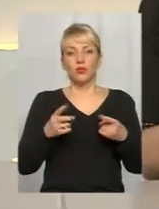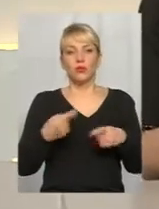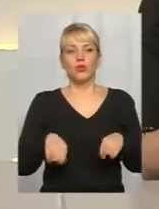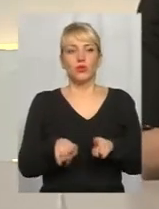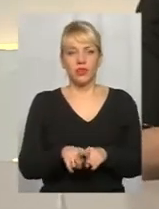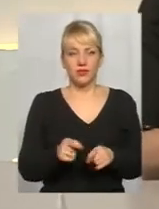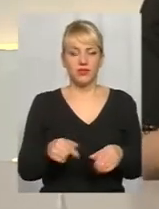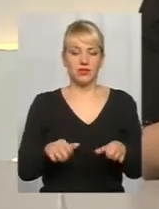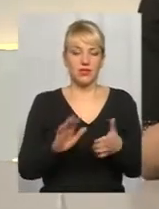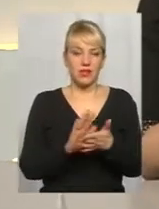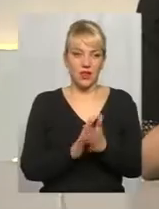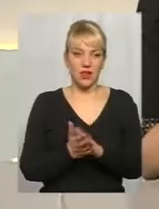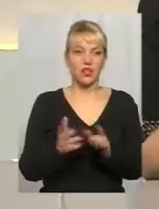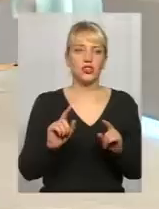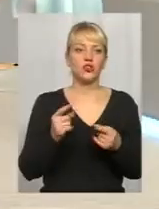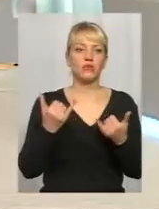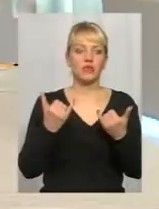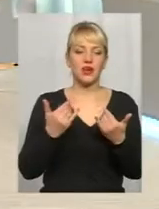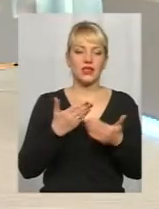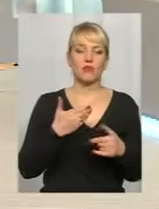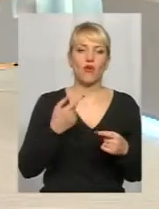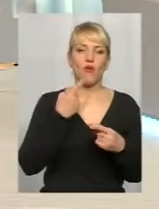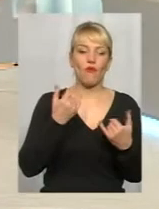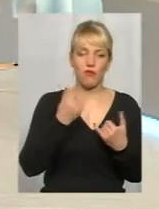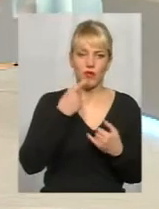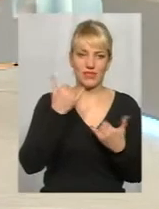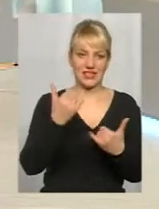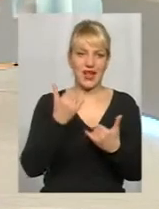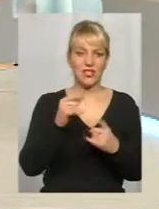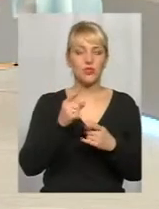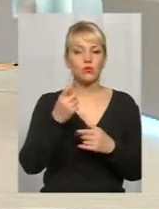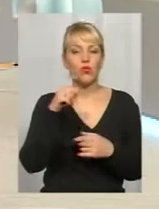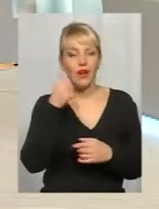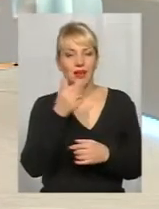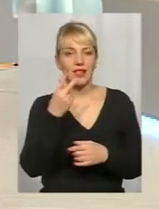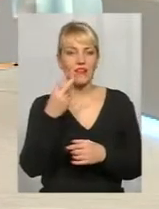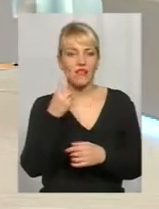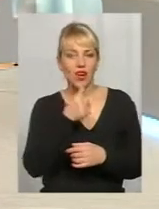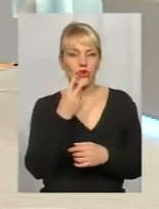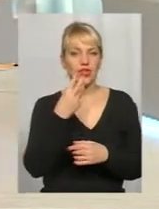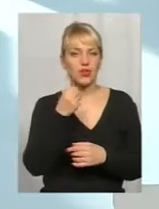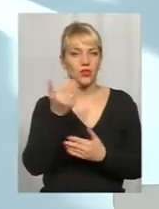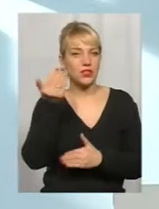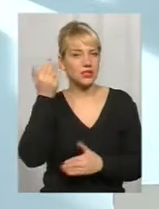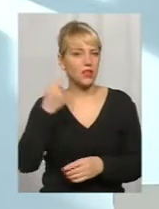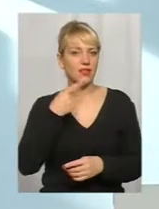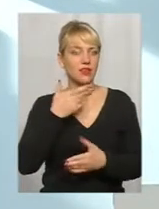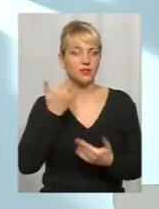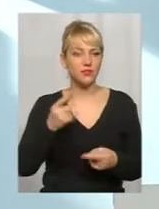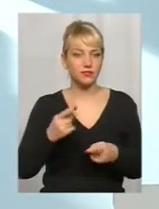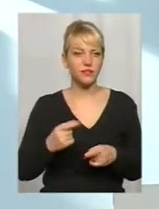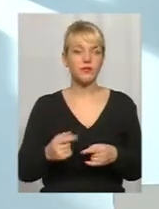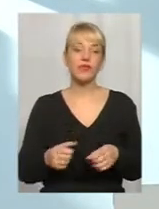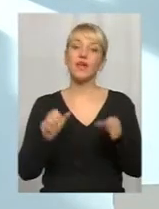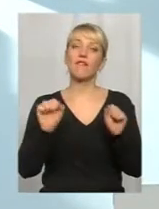ми говоримо зараз, а не там рік, два, три чи ще раніше? Ну, вероятно, потому что, несмотря на то, що вот